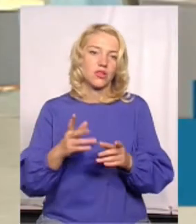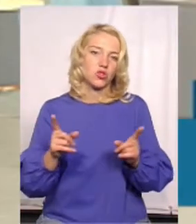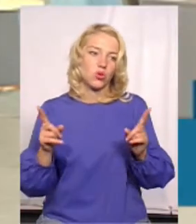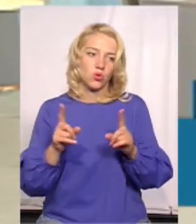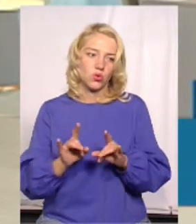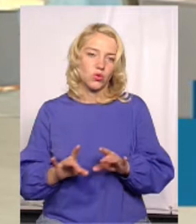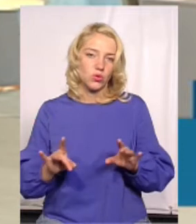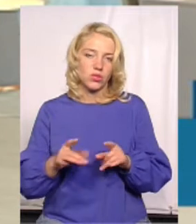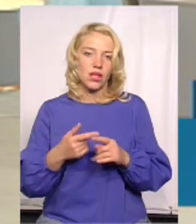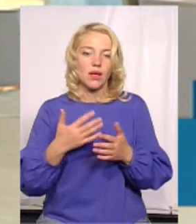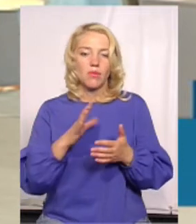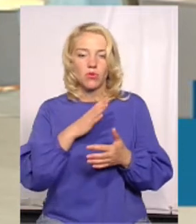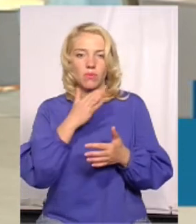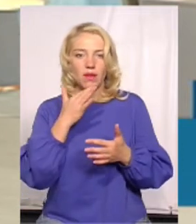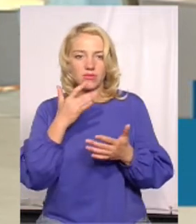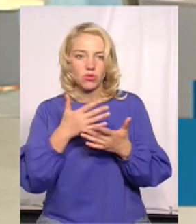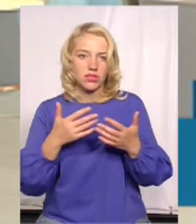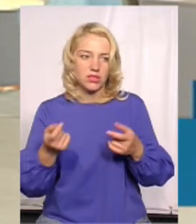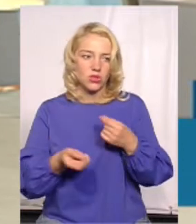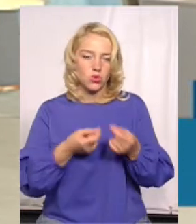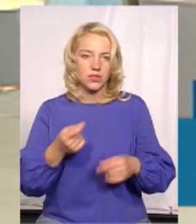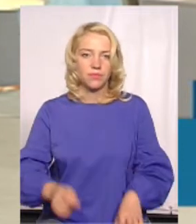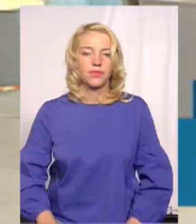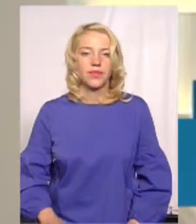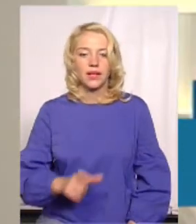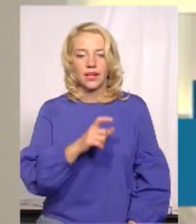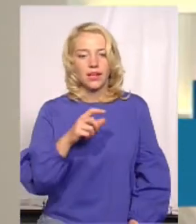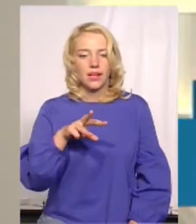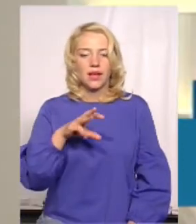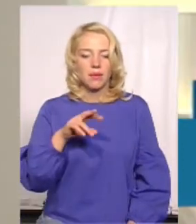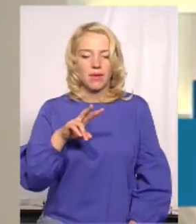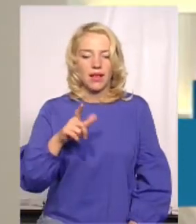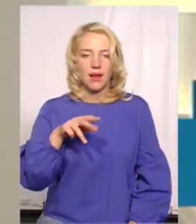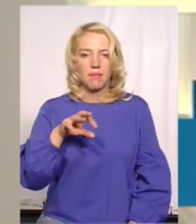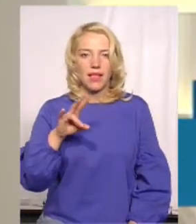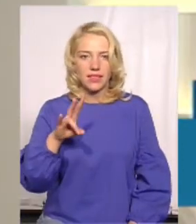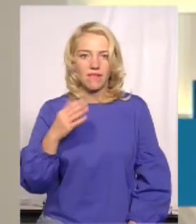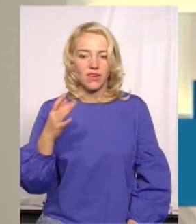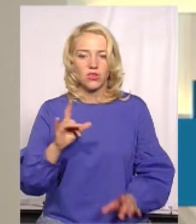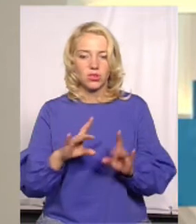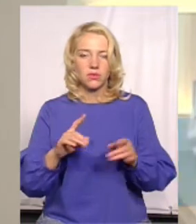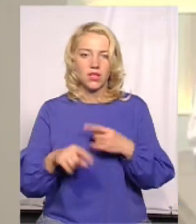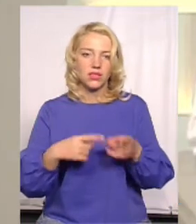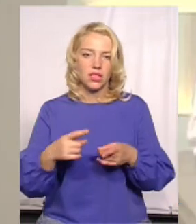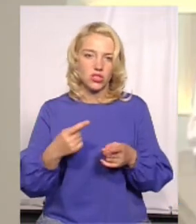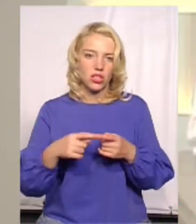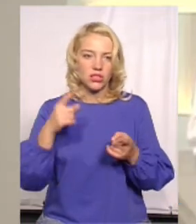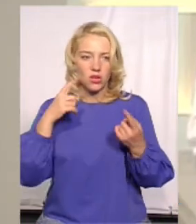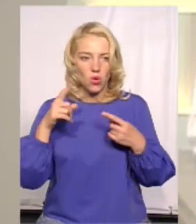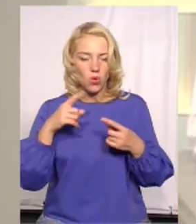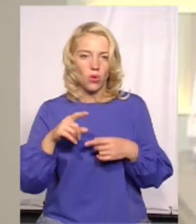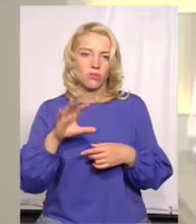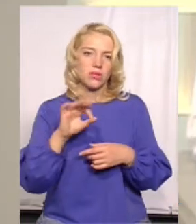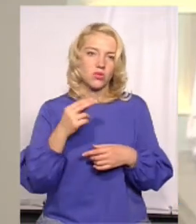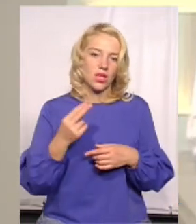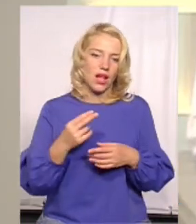коротко, було багато різних нюансів. Хмельмане, а ось ви розповідаєте через комікси, через додаток, через соціальні мережі,